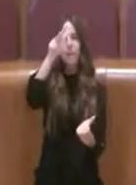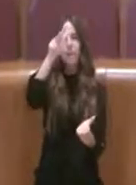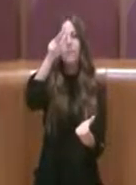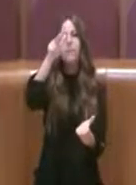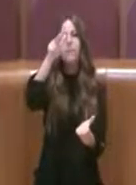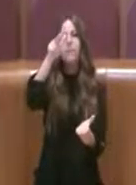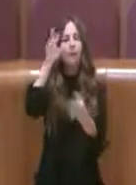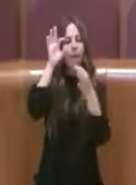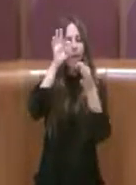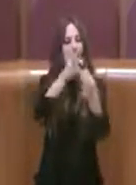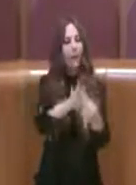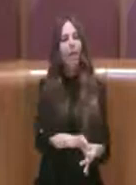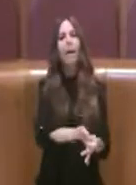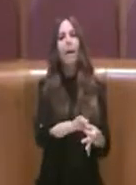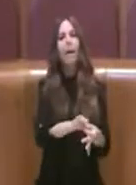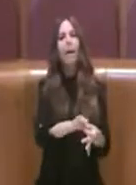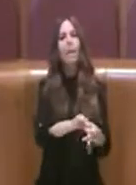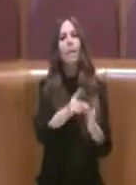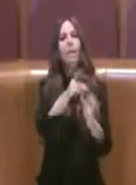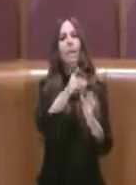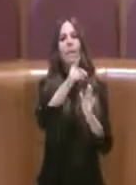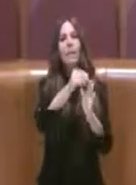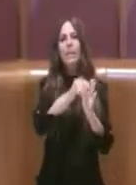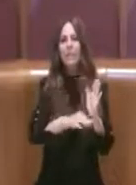disciplina di questa assise.